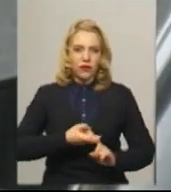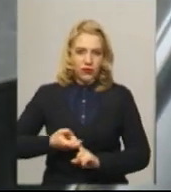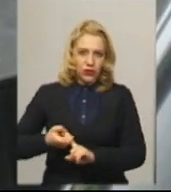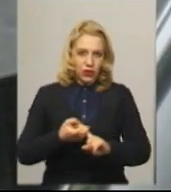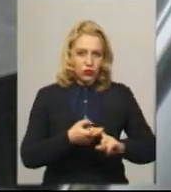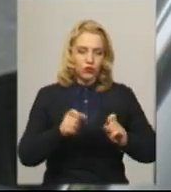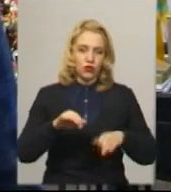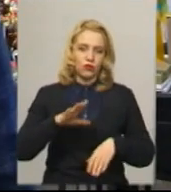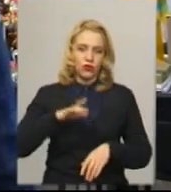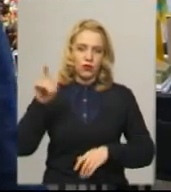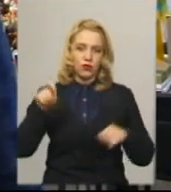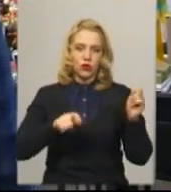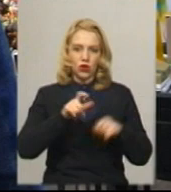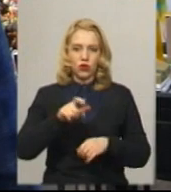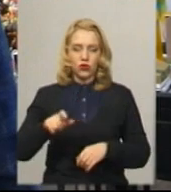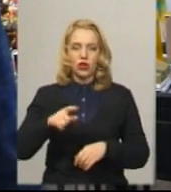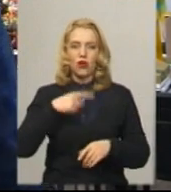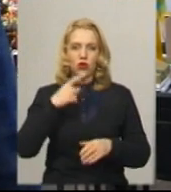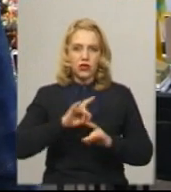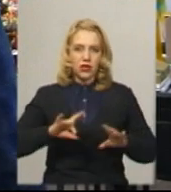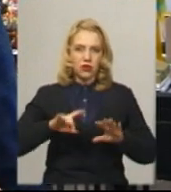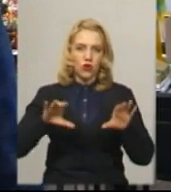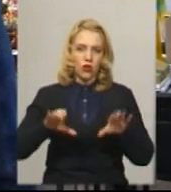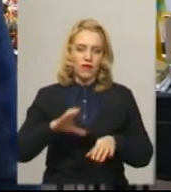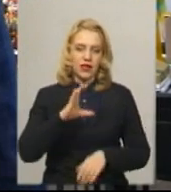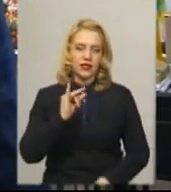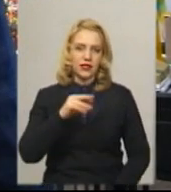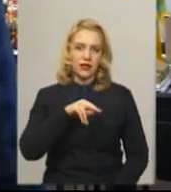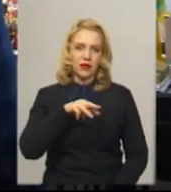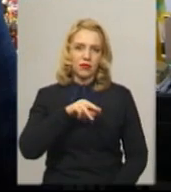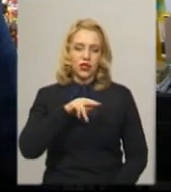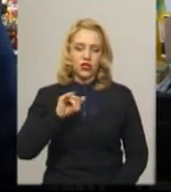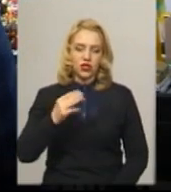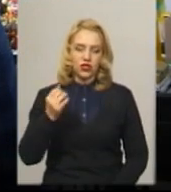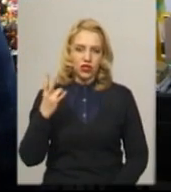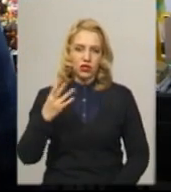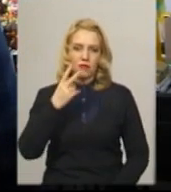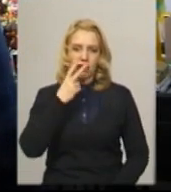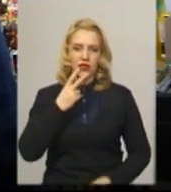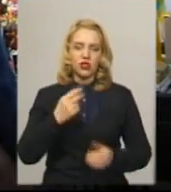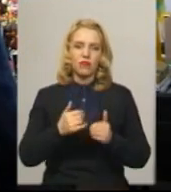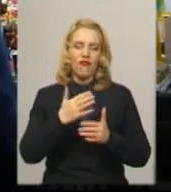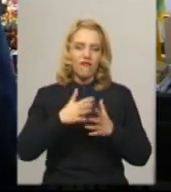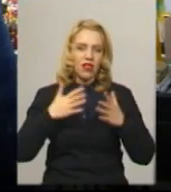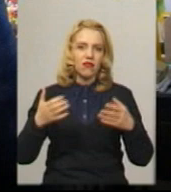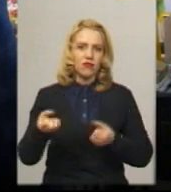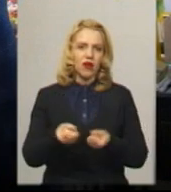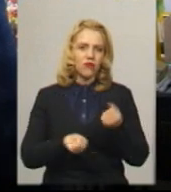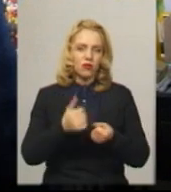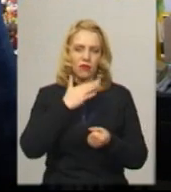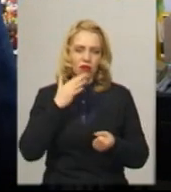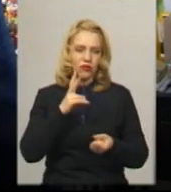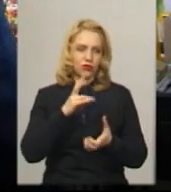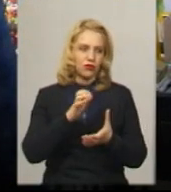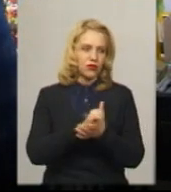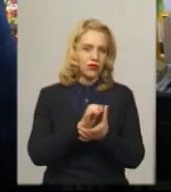Олександр Семчешин. Ми зараз бачимо дуже велику кількість автомобілів, які їдуть з навколишніх сіл. Хтось їде щось продати,